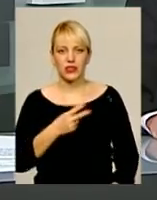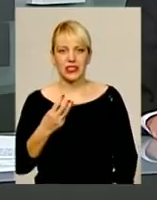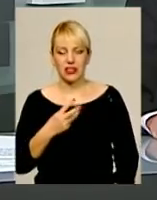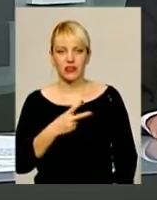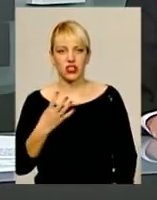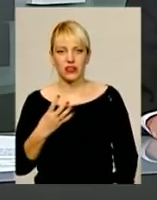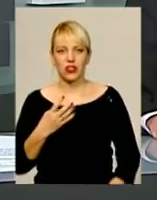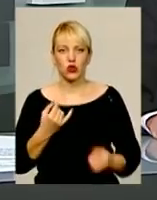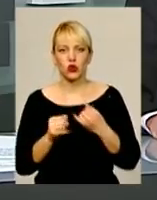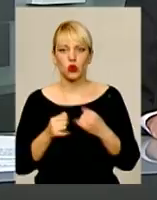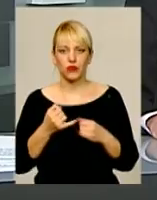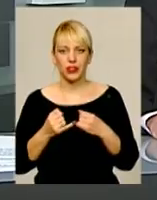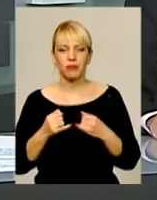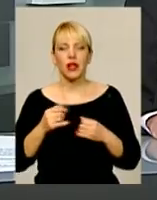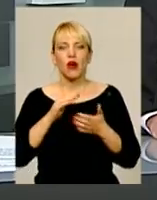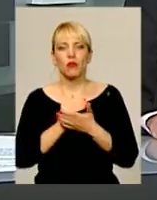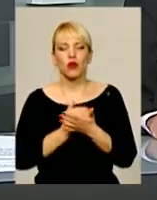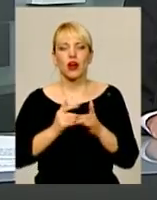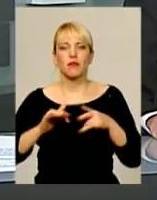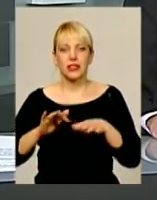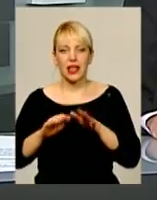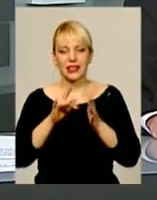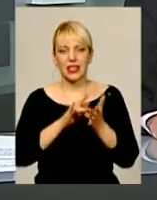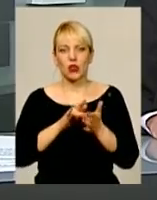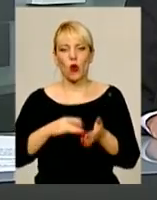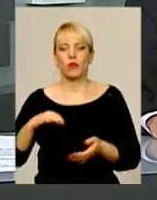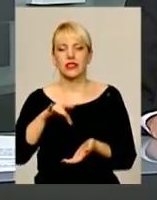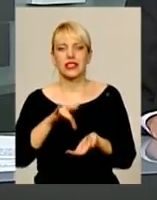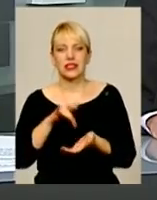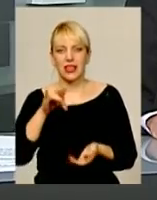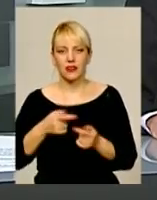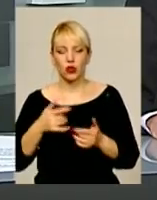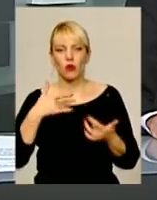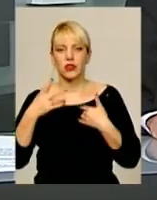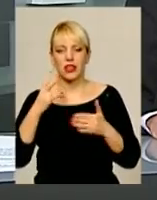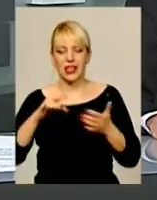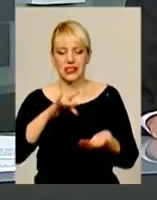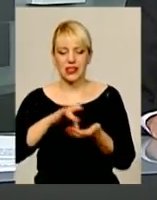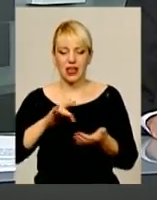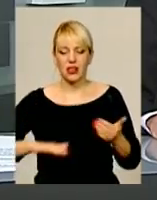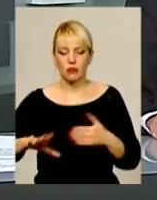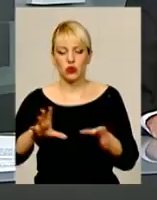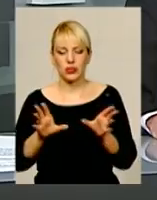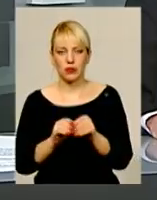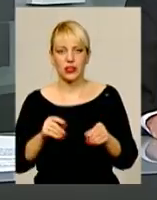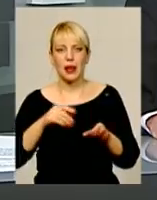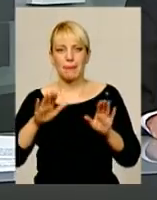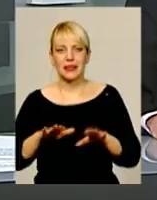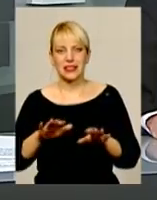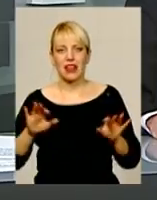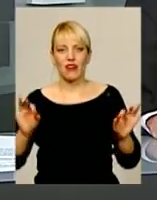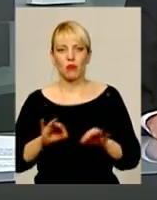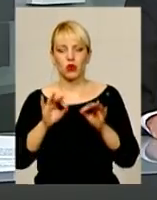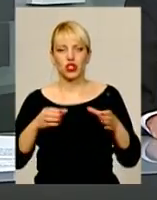24 жовтня. В програмі заходу екскурсія обласним центром – концерт на центральній площі спільно із місцевими музичними